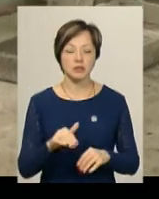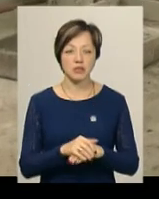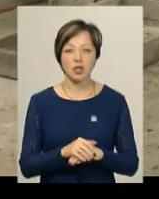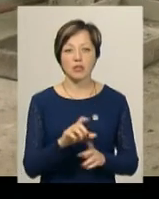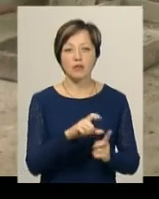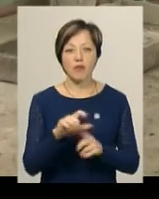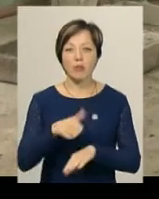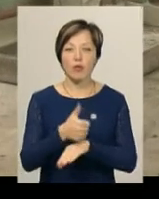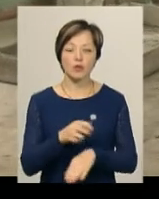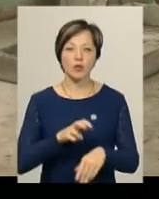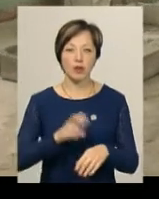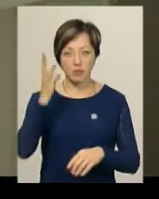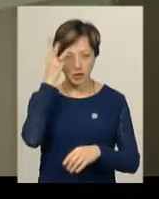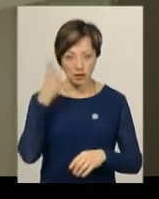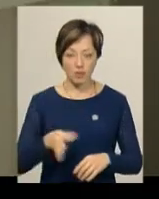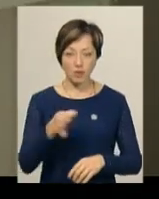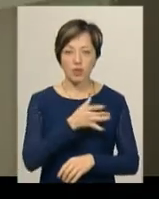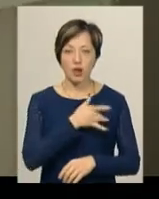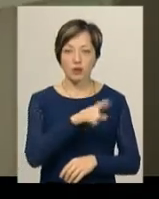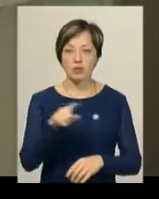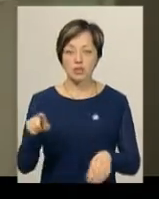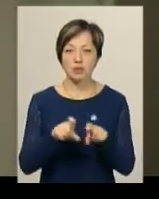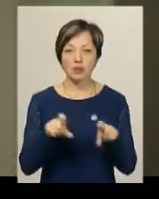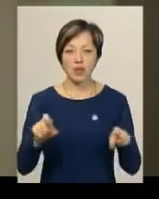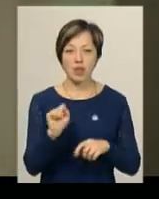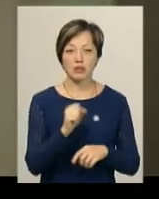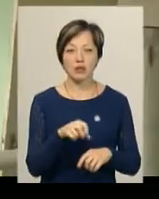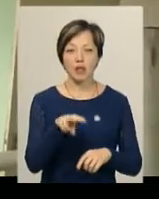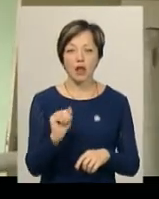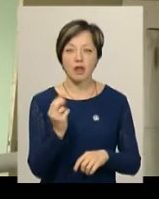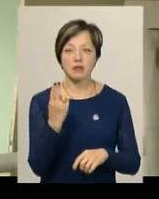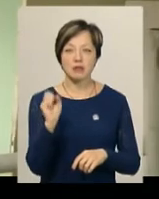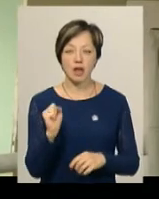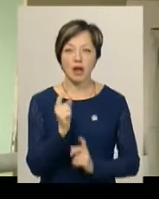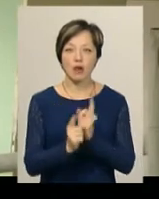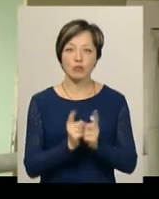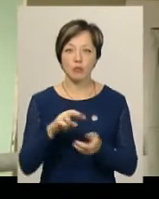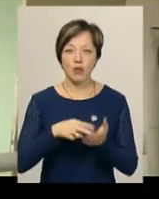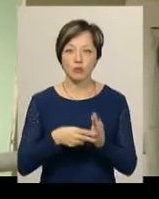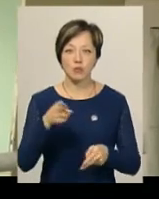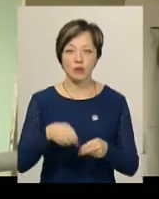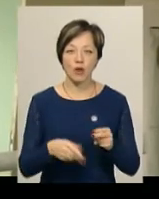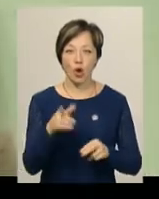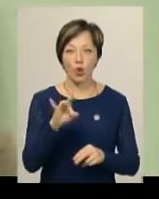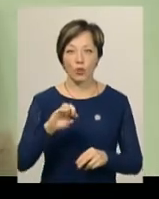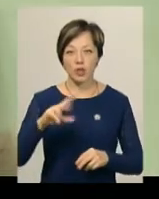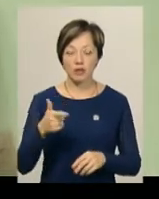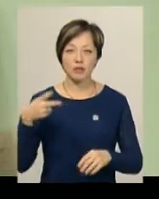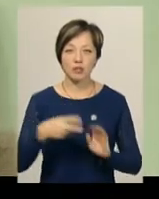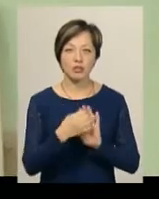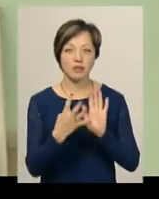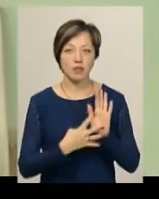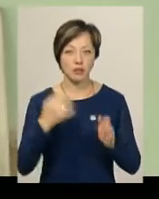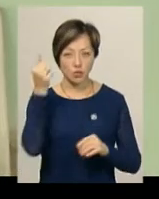словами головного лікаря Хмельницького обласного кардіологічного диспансеру Андрія Кланца, реконструкцію планується завершити у грудні 2019